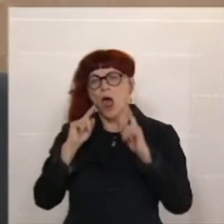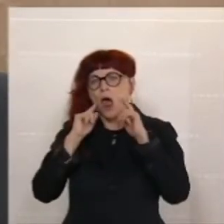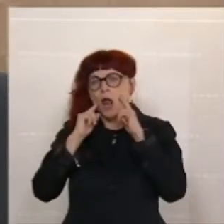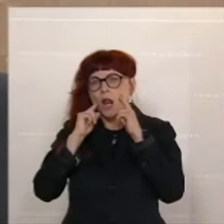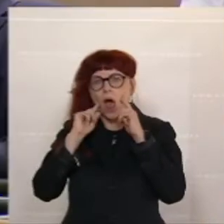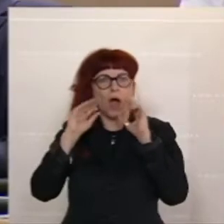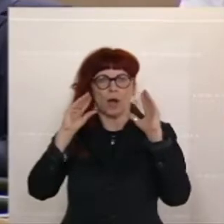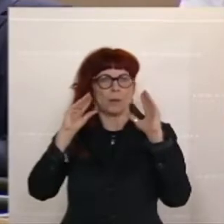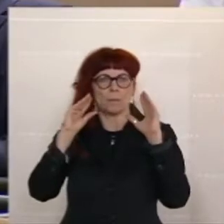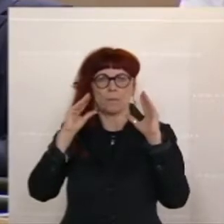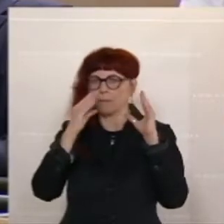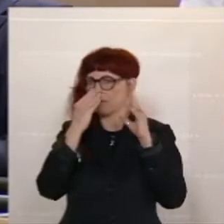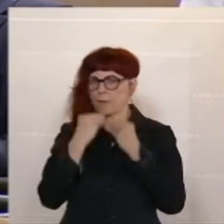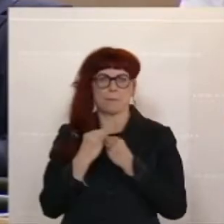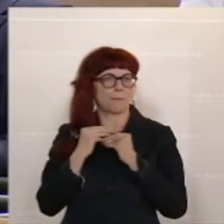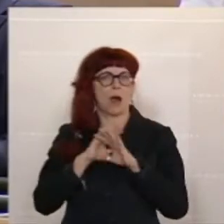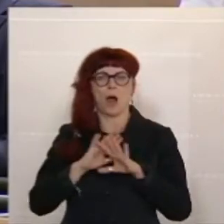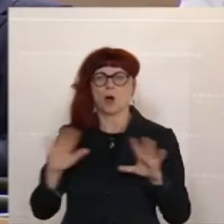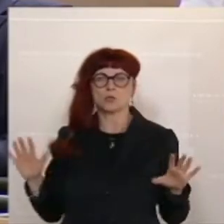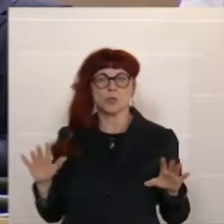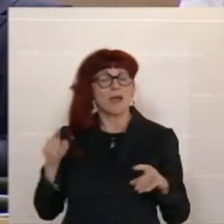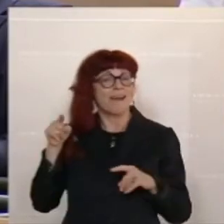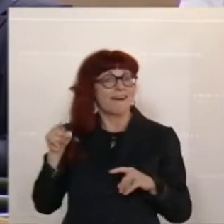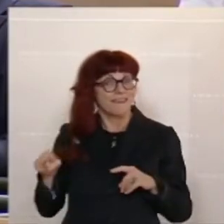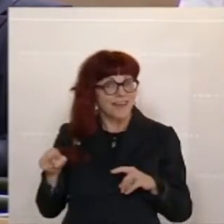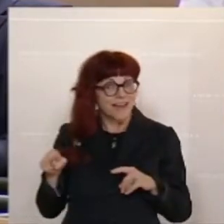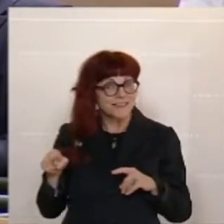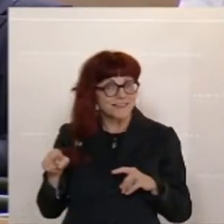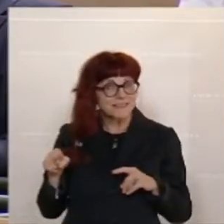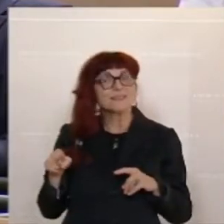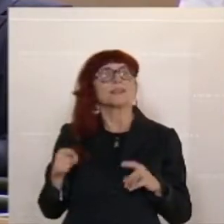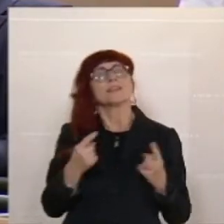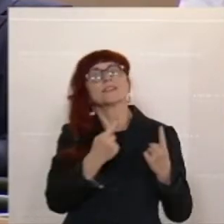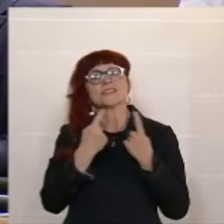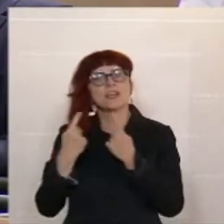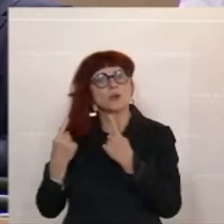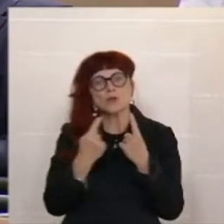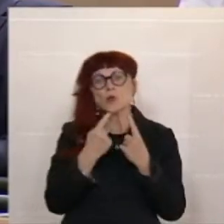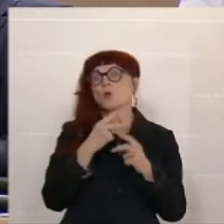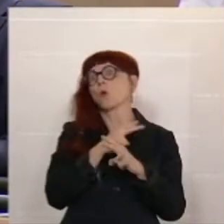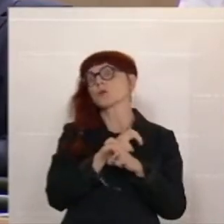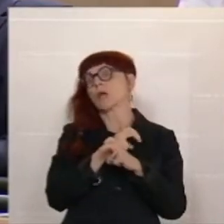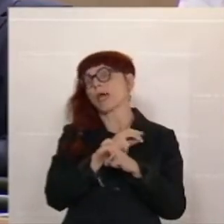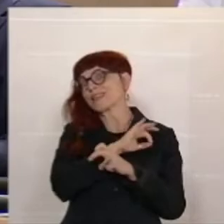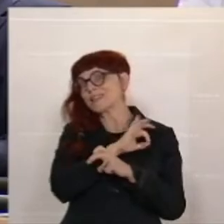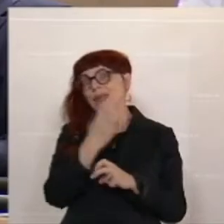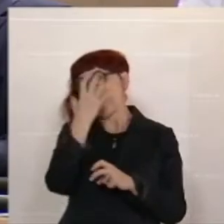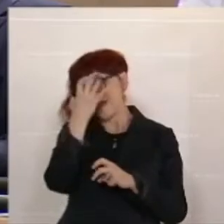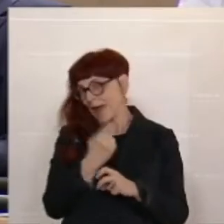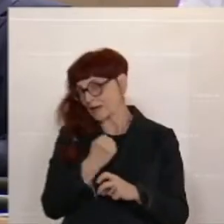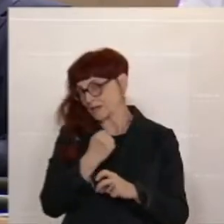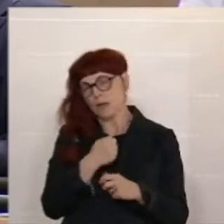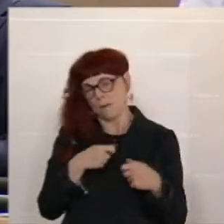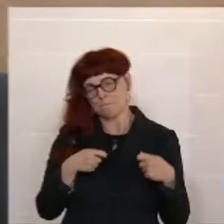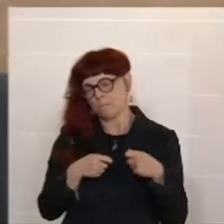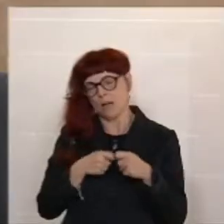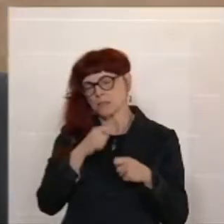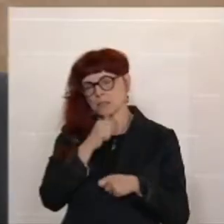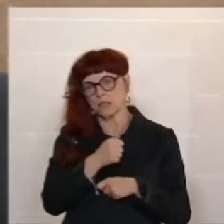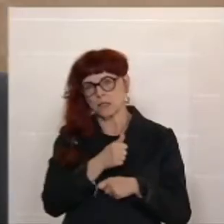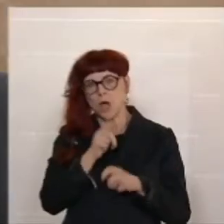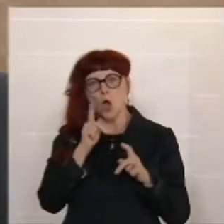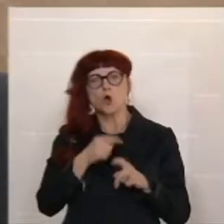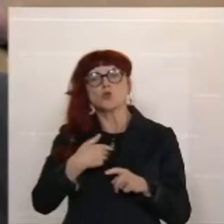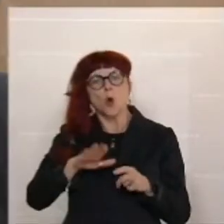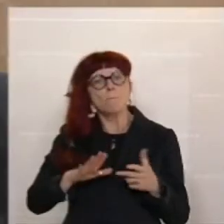Kriegssituation und der Ernsthaftigkeit der Situation dieser Republik tatsächlich nicht angemessen. Und wir sollten vielmehr auf Einheit in dieser